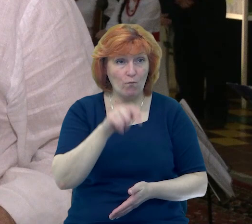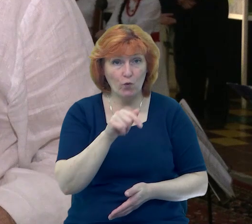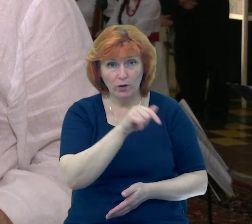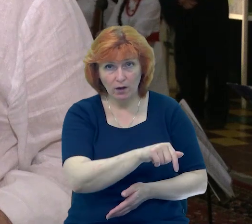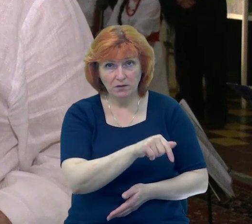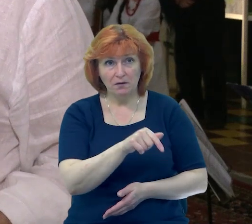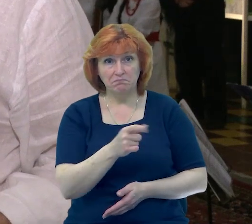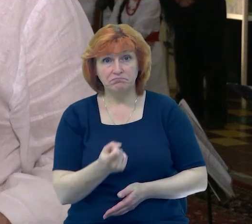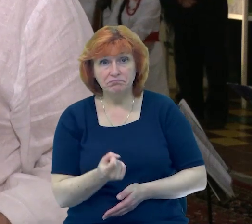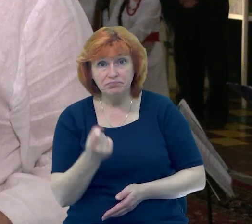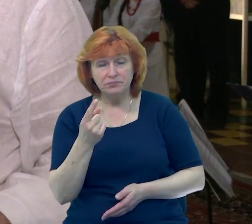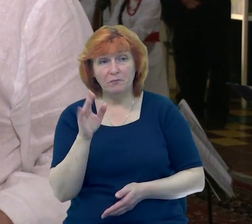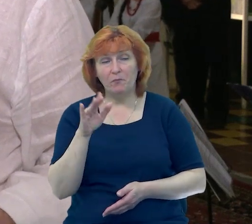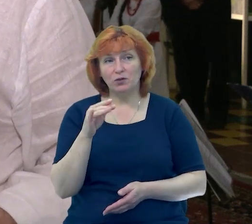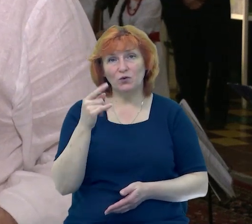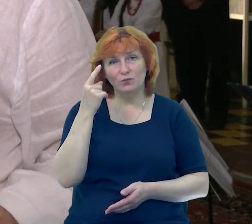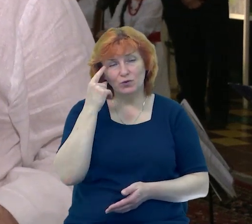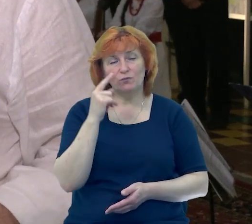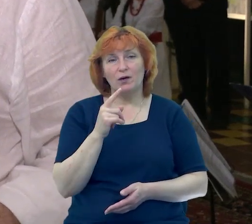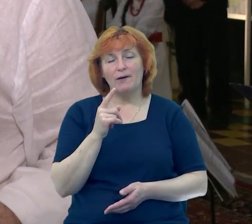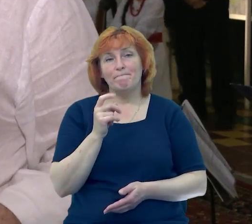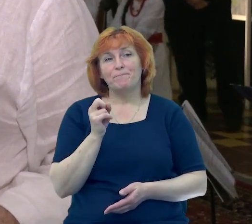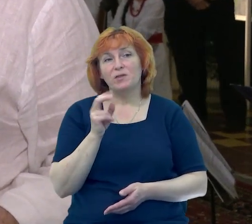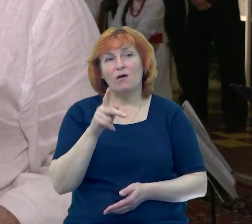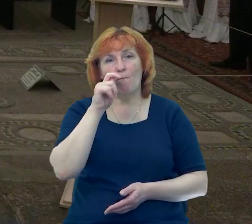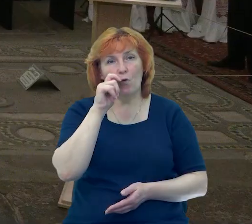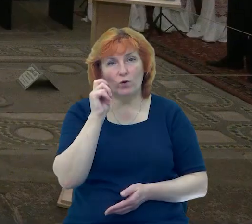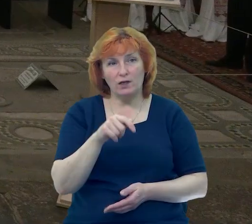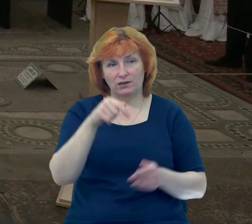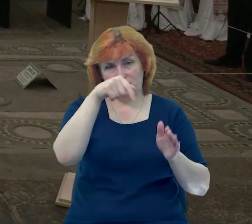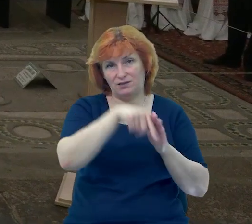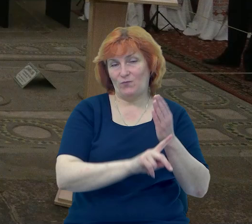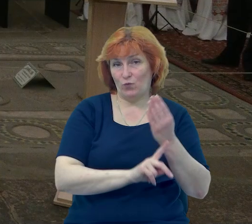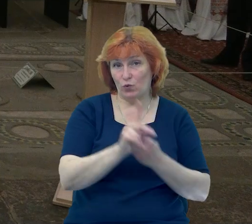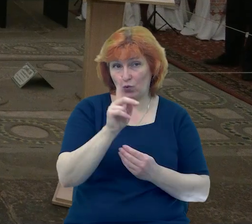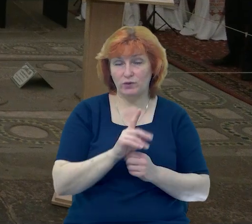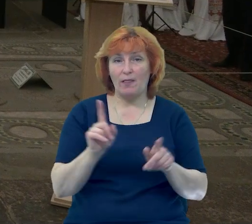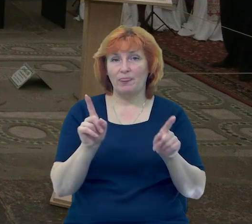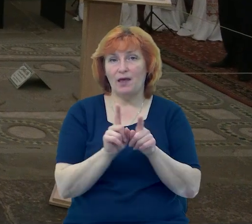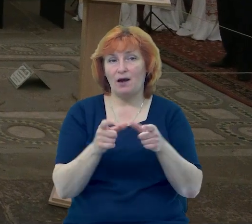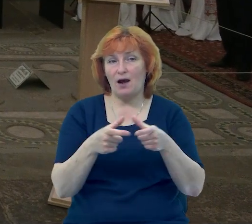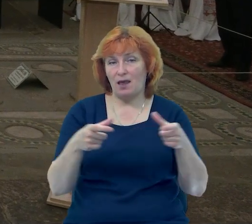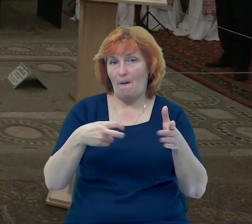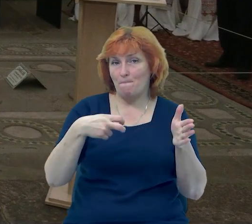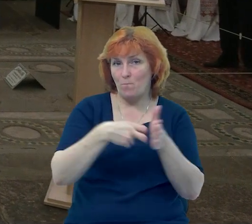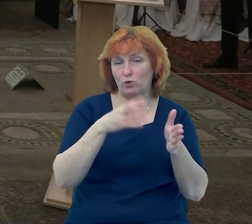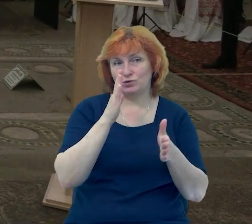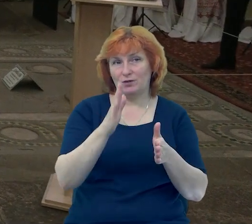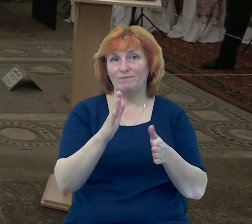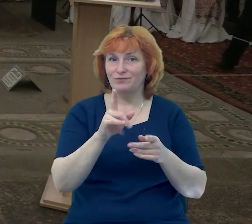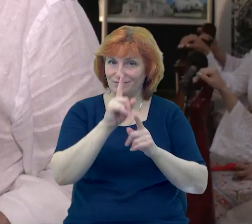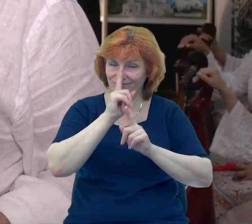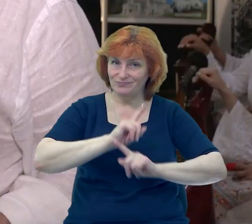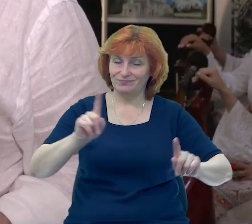зараз буде покладено в український ґрунт. Така пошта має стати туристичною родзинкою, вважає керівник